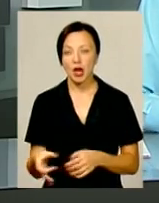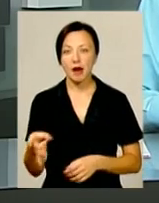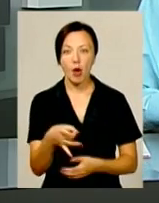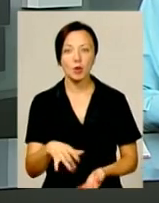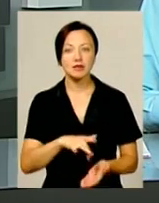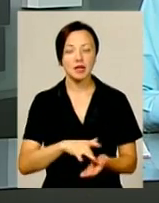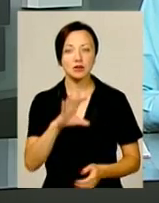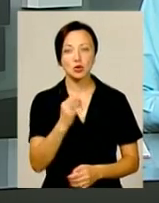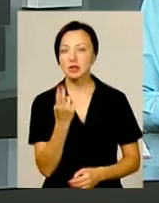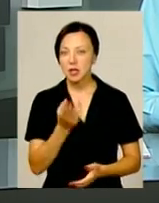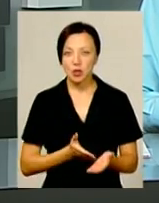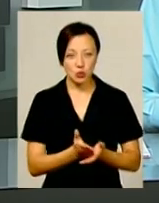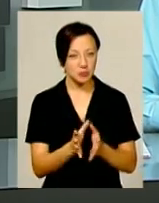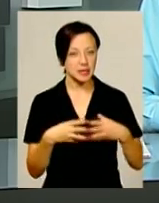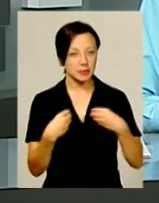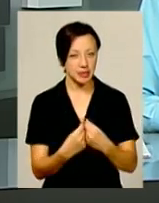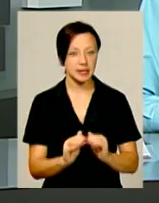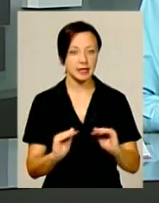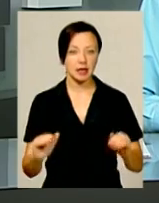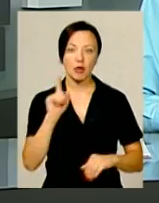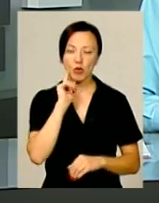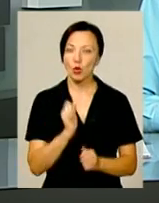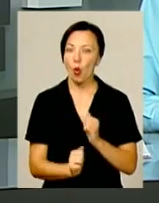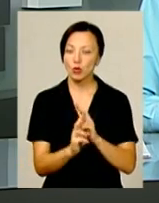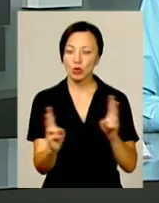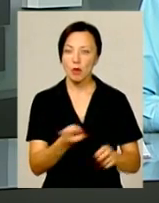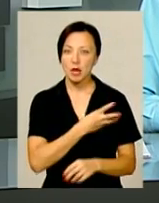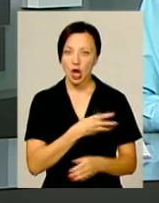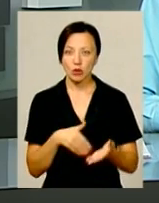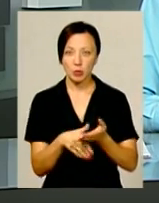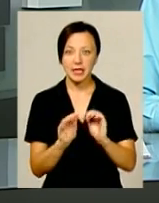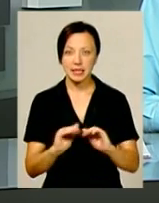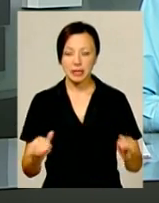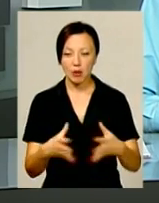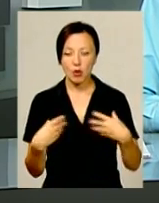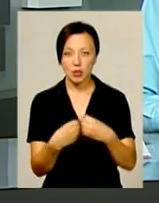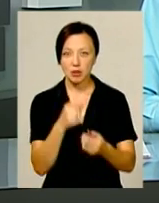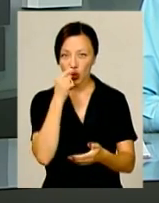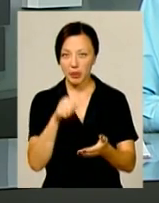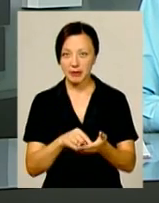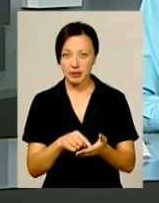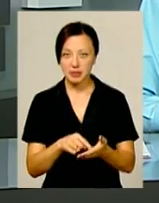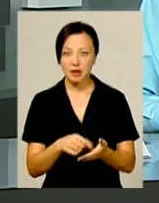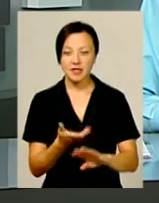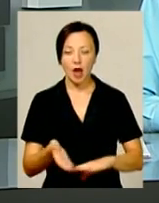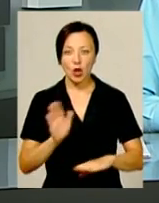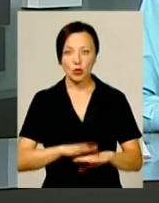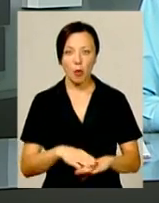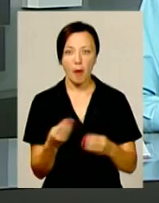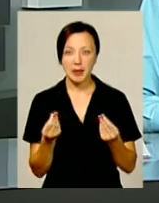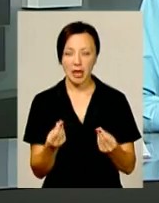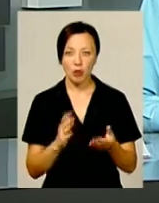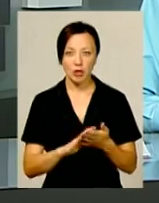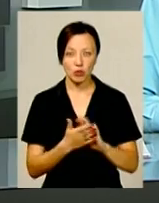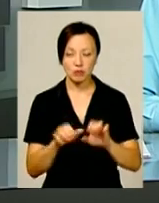центр соціальних служб для сім'ї дітей та молоді. Кожний, хто бажає допомогти дітям із родин, які опинилися в скрутному матеріальному